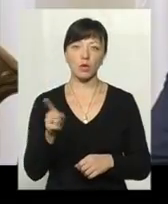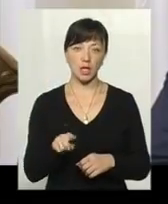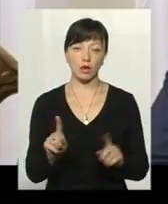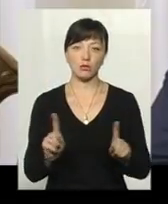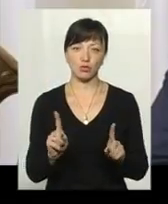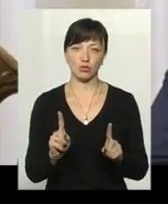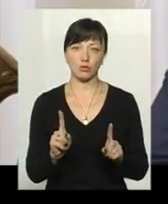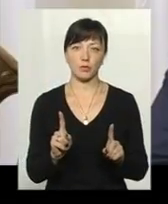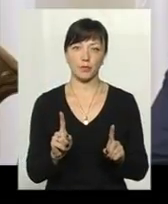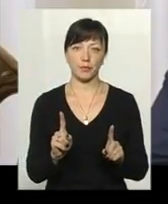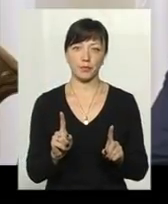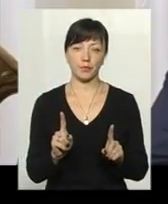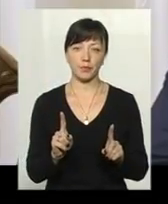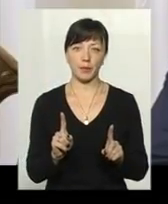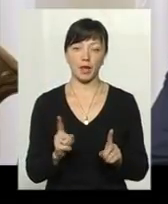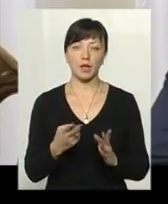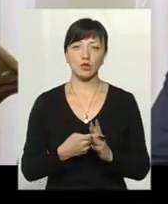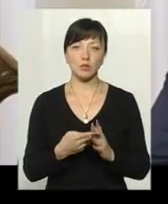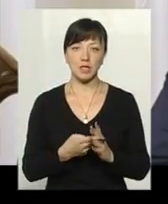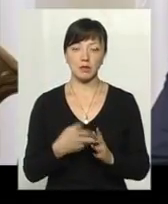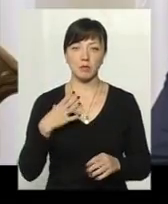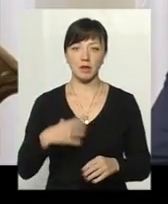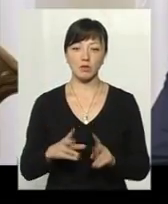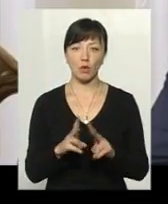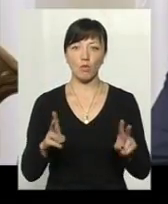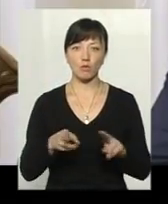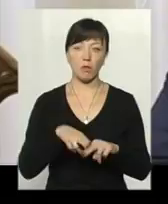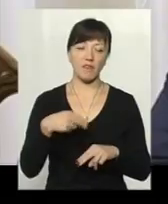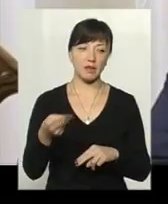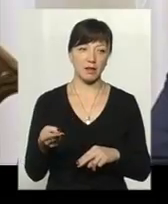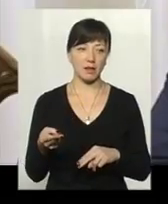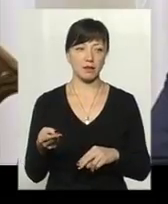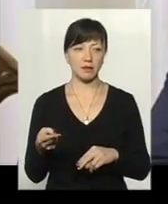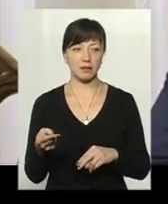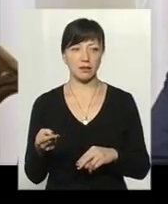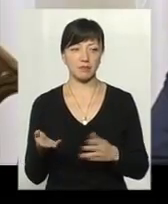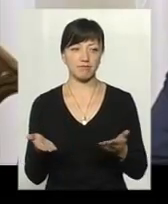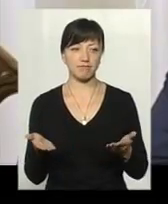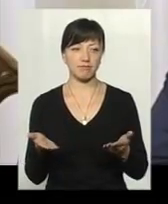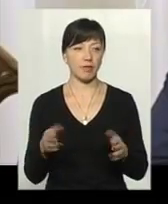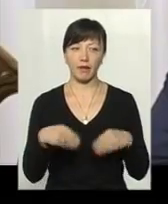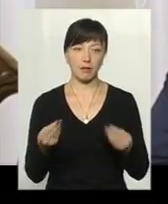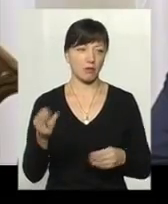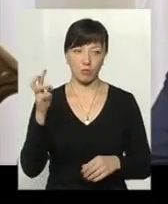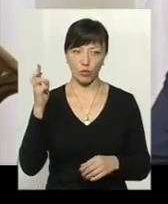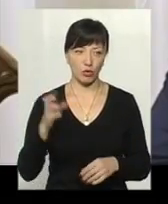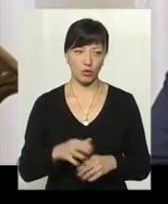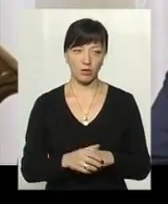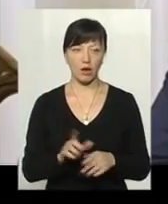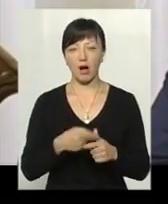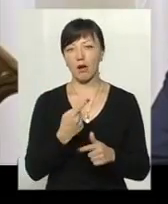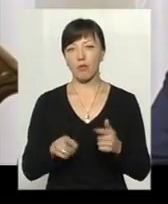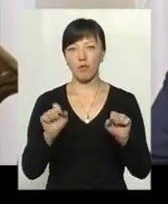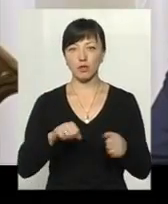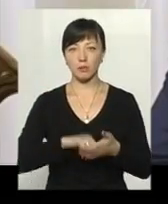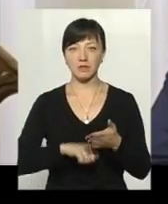субсидії придеться комусь колись повертати, не дай Бог, або це